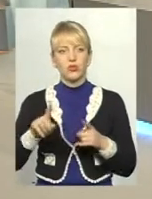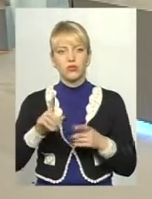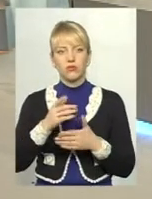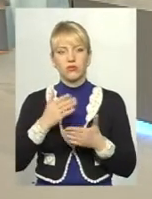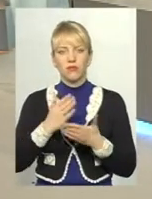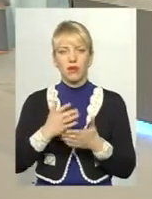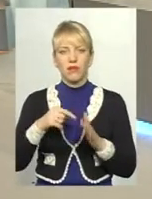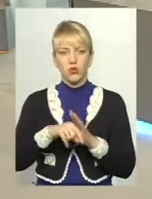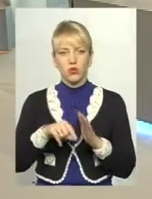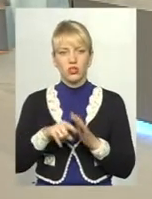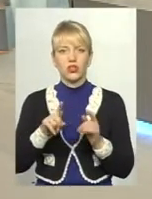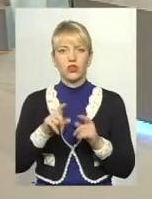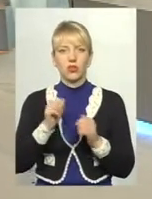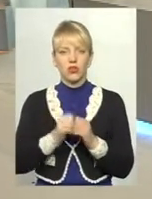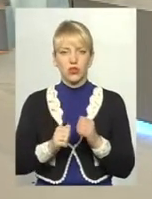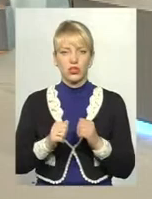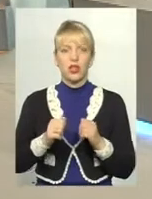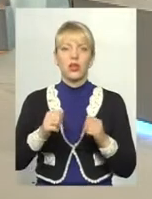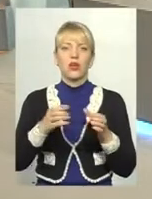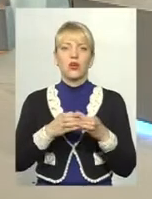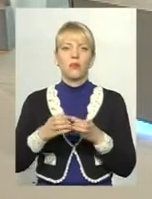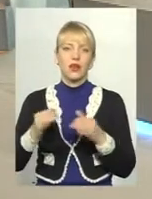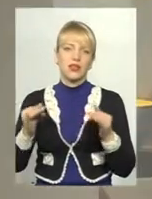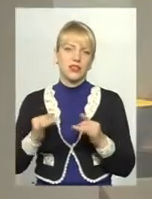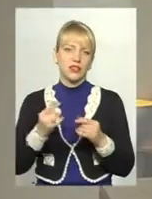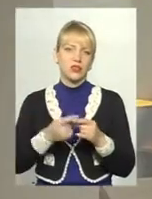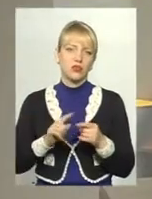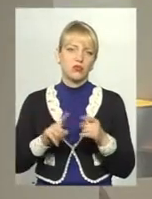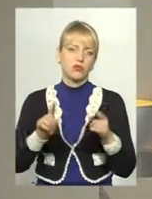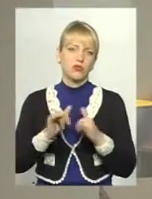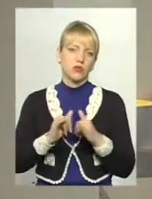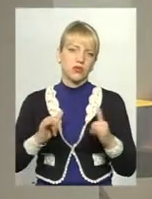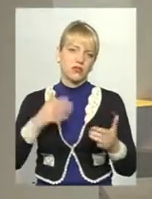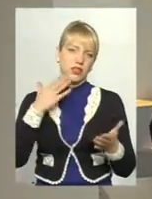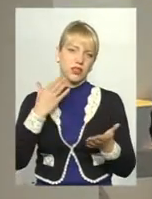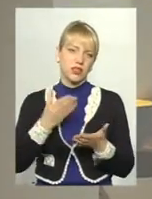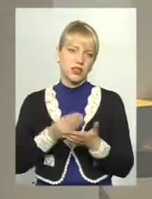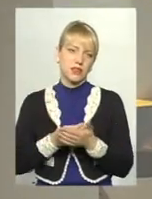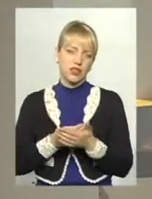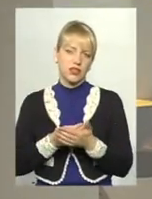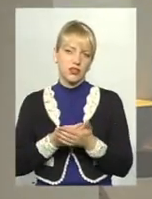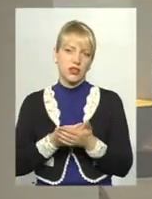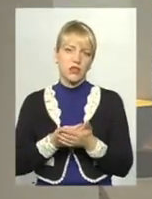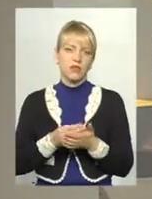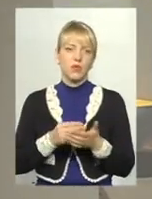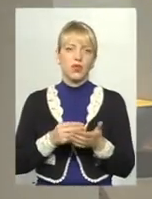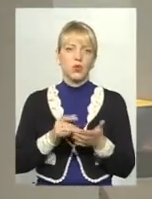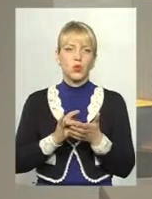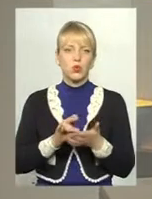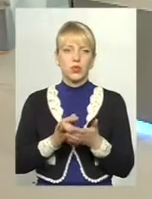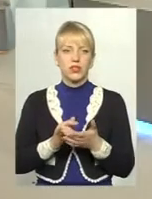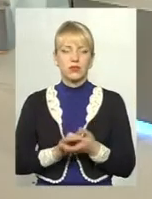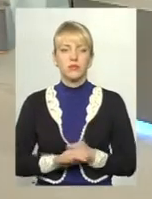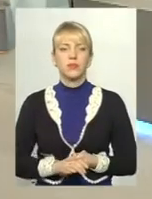громада тепер, в принципі, зацікавлена в тому, аби розвивати свій такий посередкований туризм. Так, пане Ігорі, хотіли